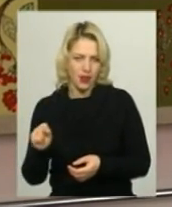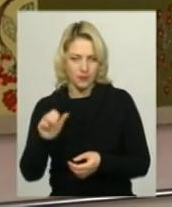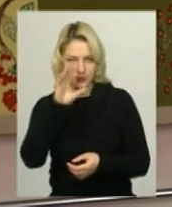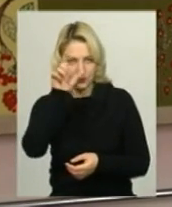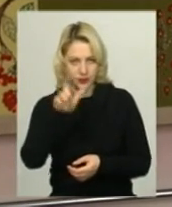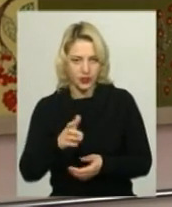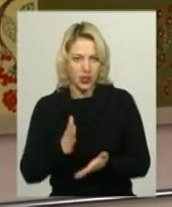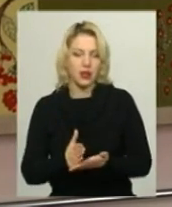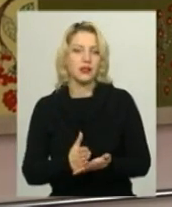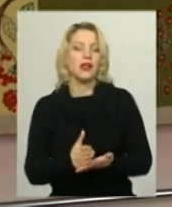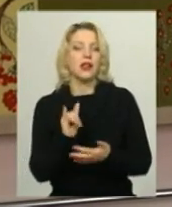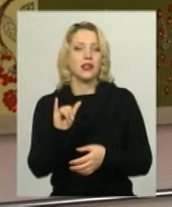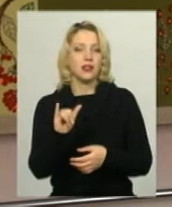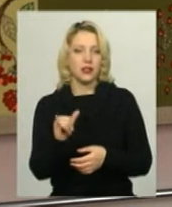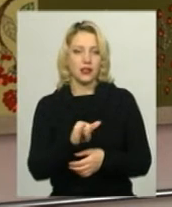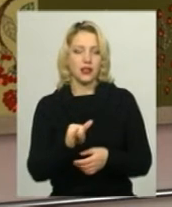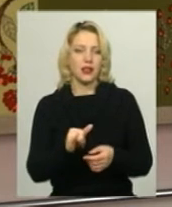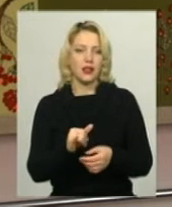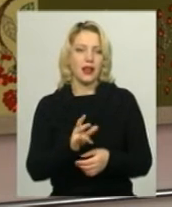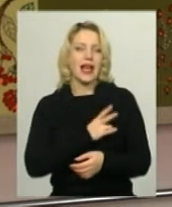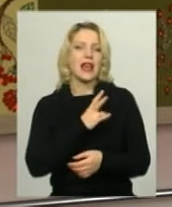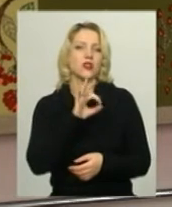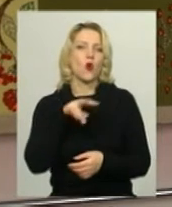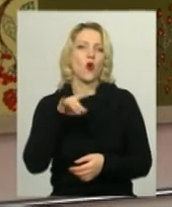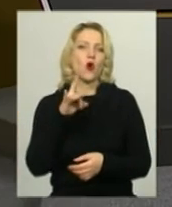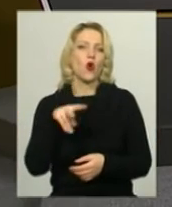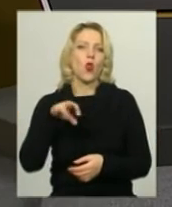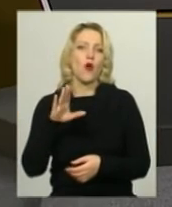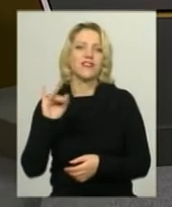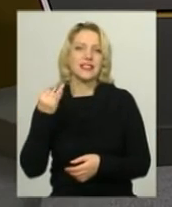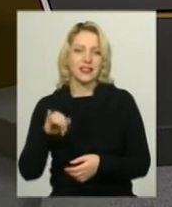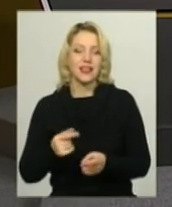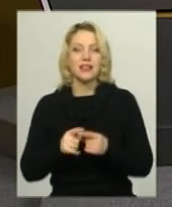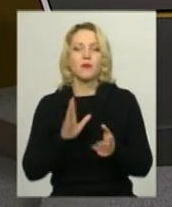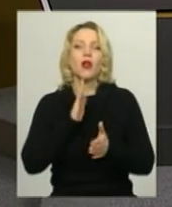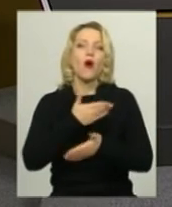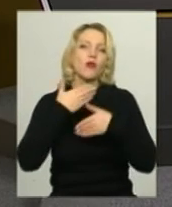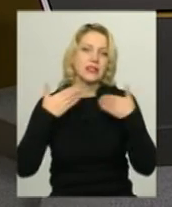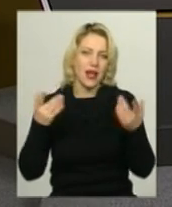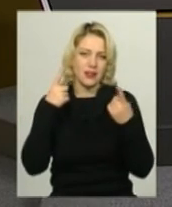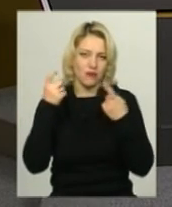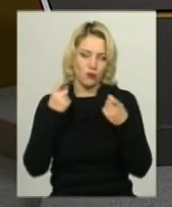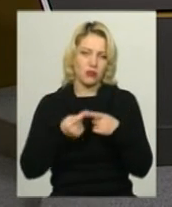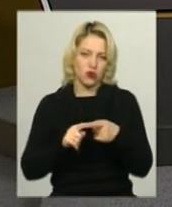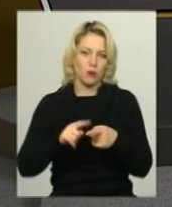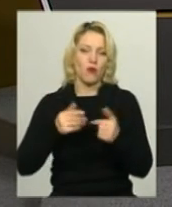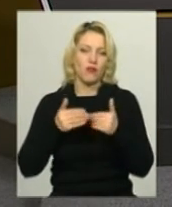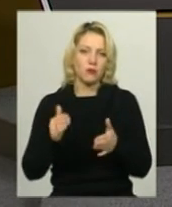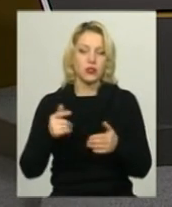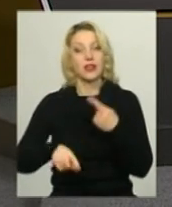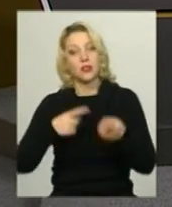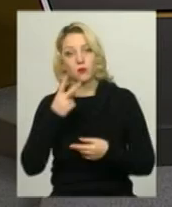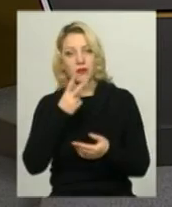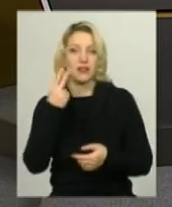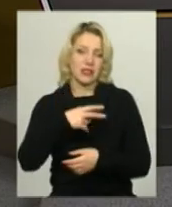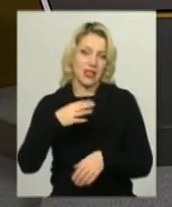і це князь Орловський. Це була остання інформація цього випуску. Наступний дивіться